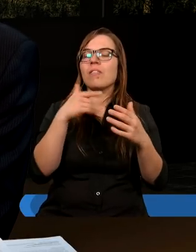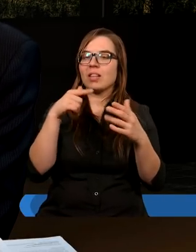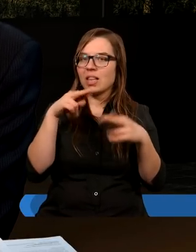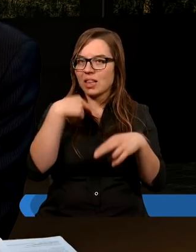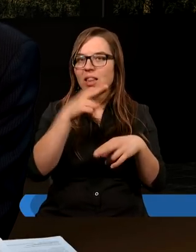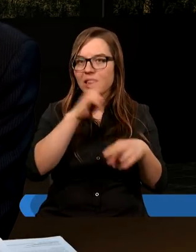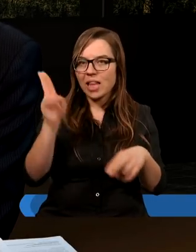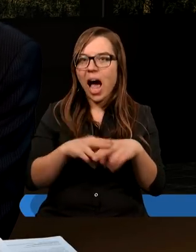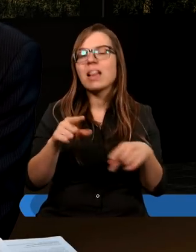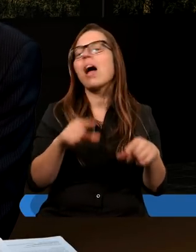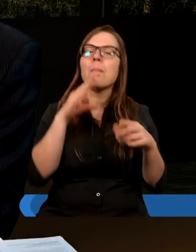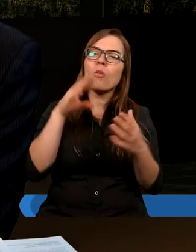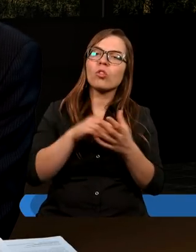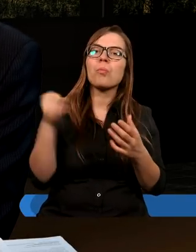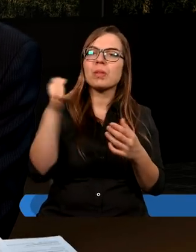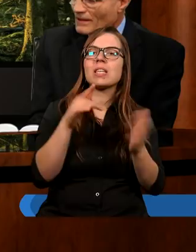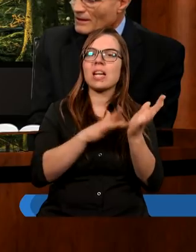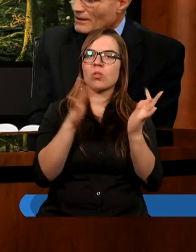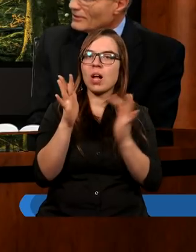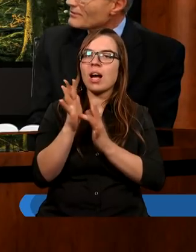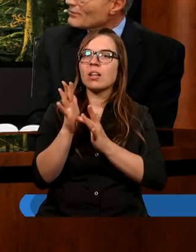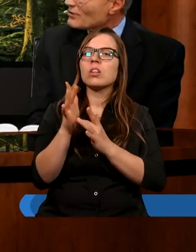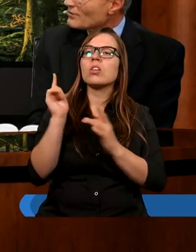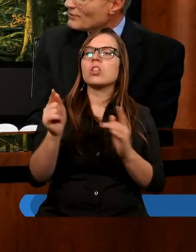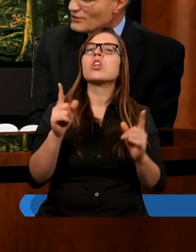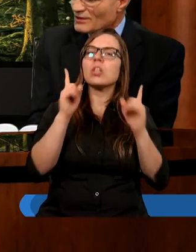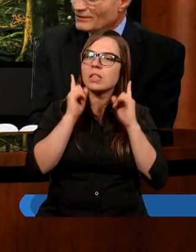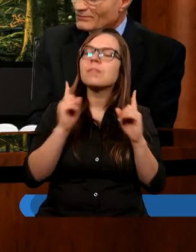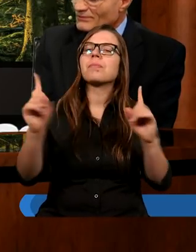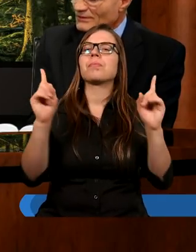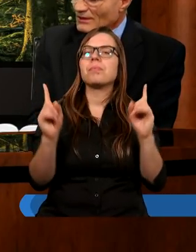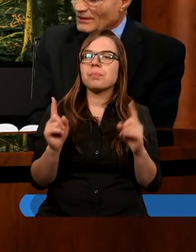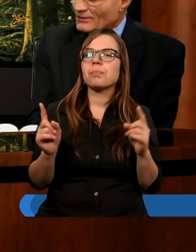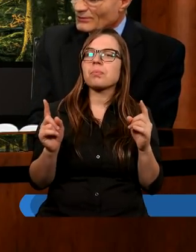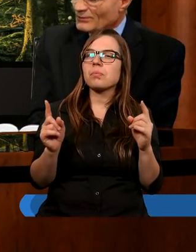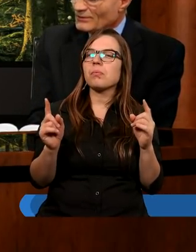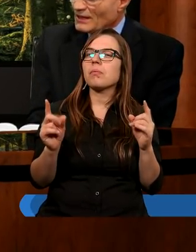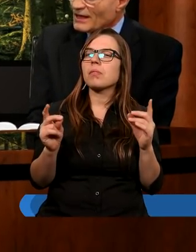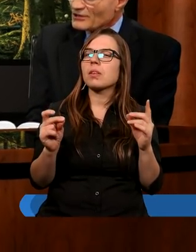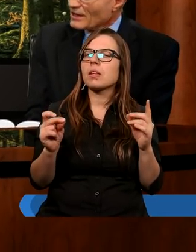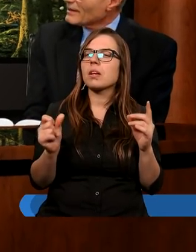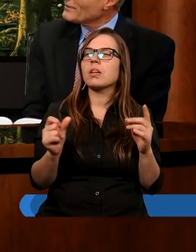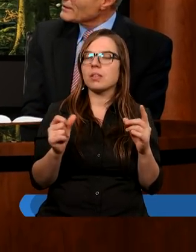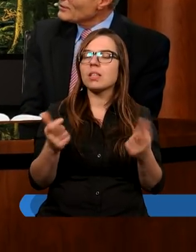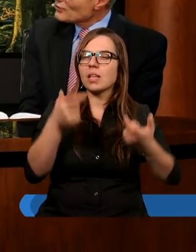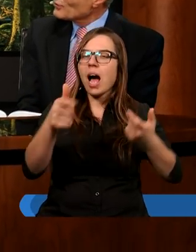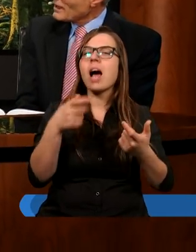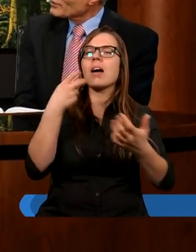wyznaczanie dat powtórnego przyjścia Pana Jezusa, co rzeczywiście naraża